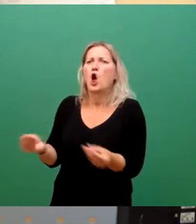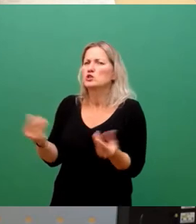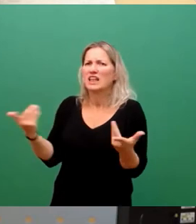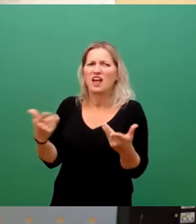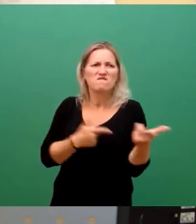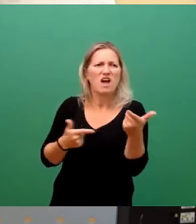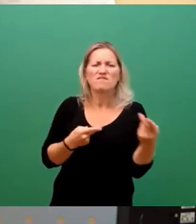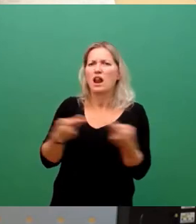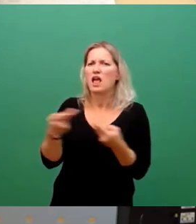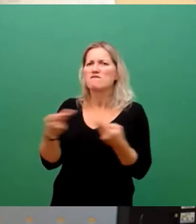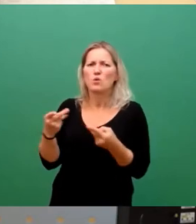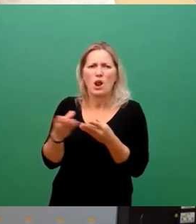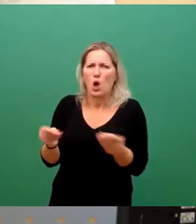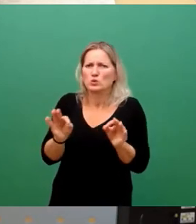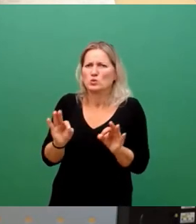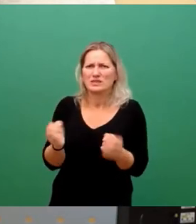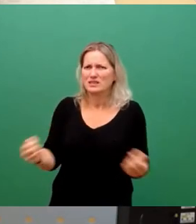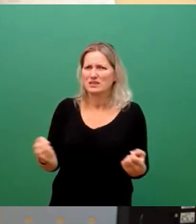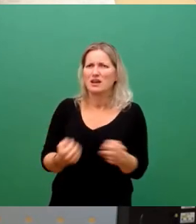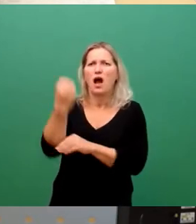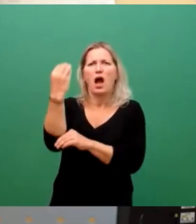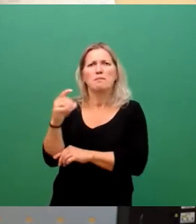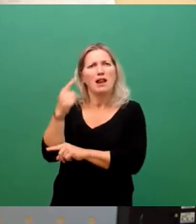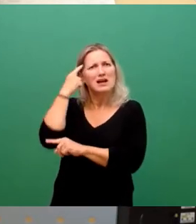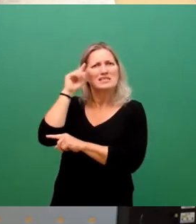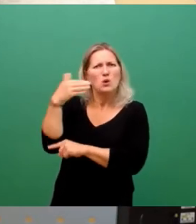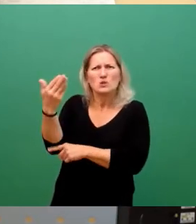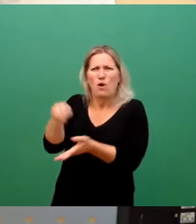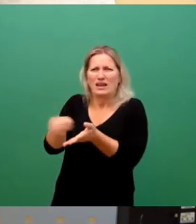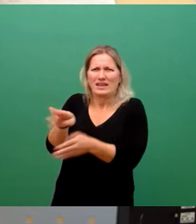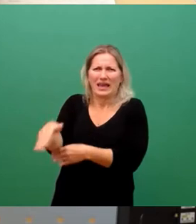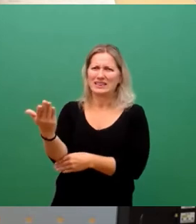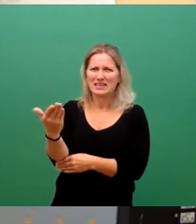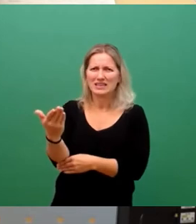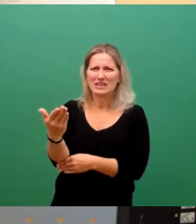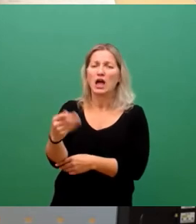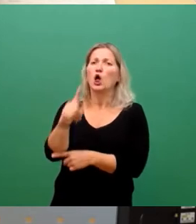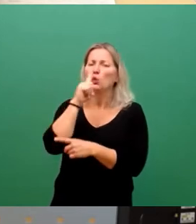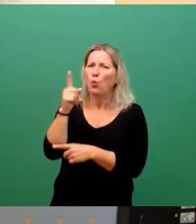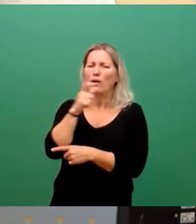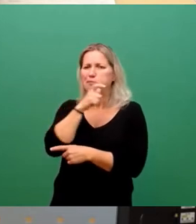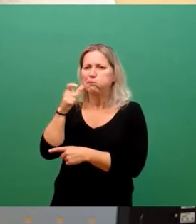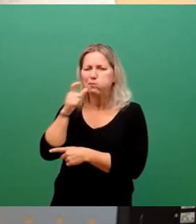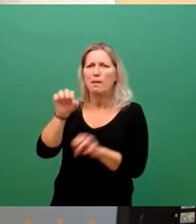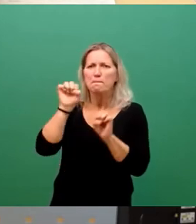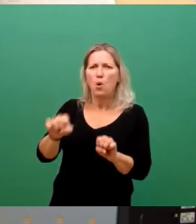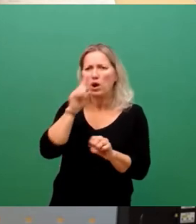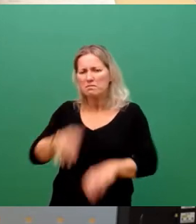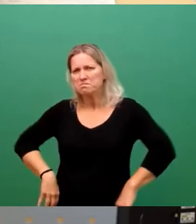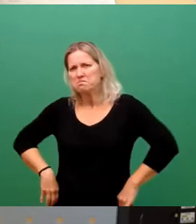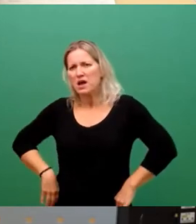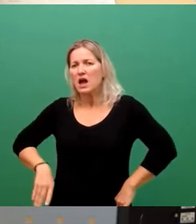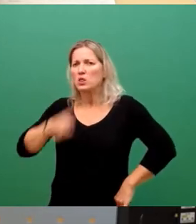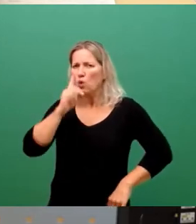keine Lösung. Was auch immer die Ampel sich dort vorstellt, das kann doch so nicht gehen. Ich kann nur dann die große Klappe haben und mich breit hinstellen, wenn ich auch breit bin.